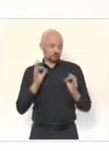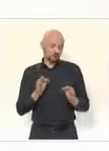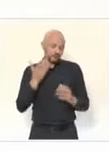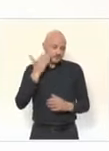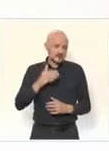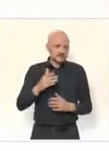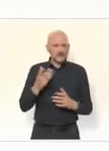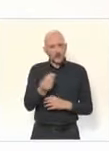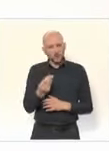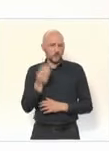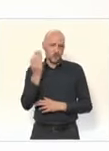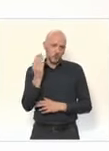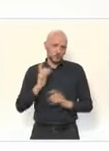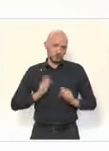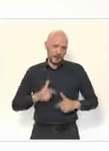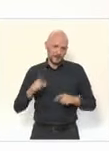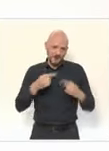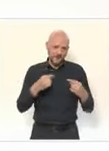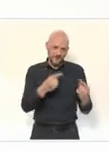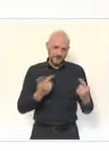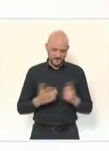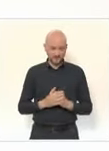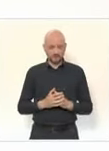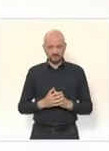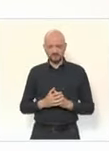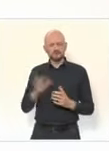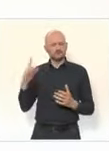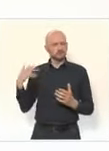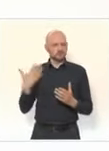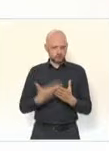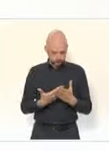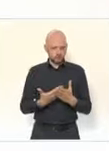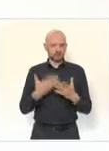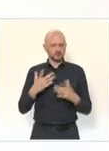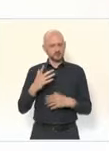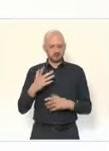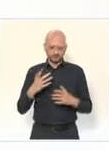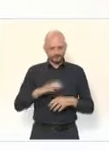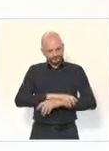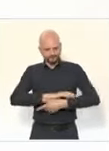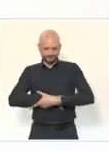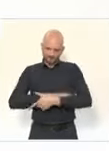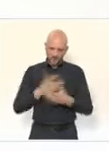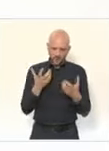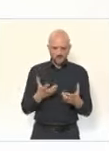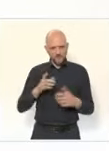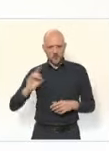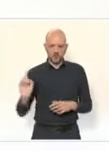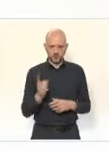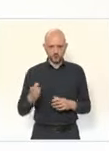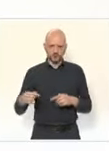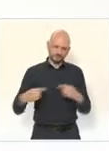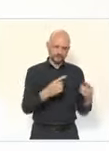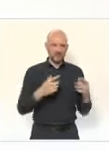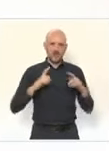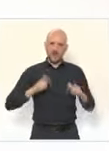Et chacun sait que c'est la politique que nous avons poursuivi depuis notamment le début de l'année scolaire de façon à faire en sorte que les élèves de France soient des